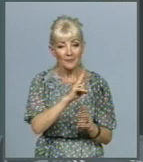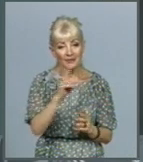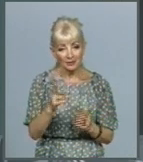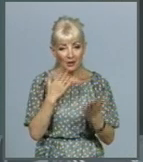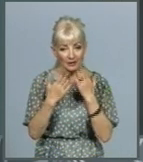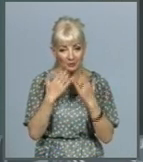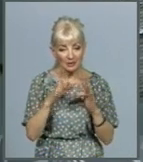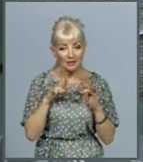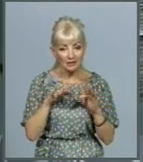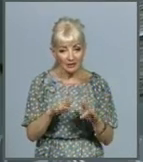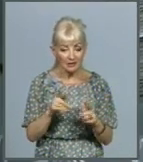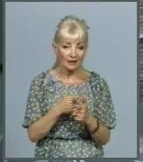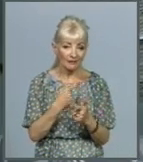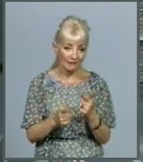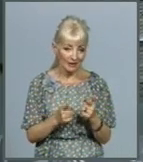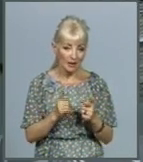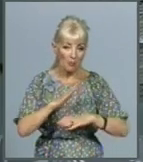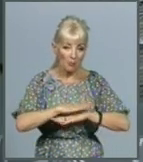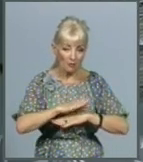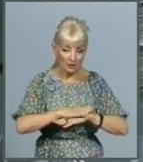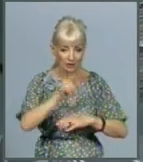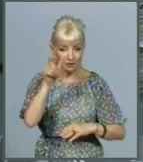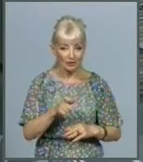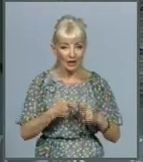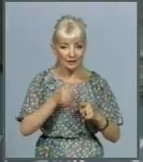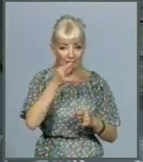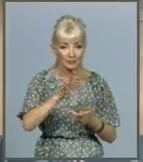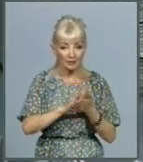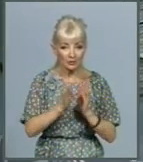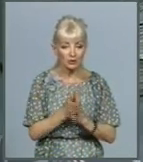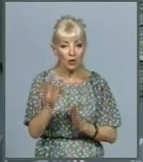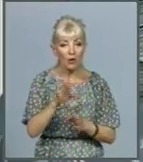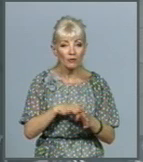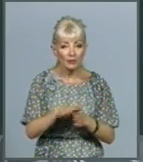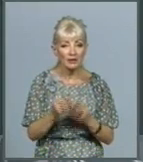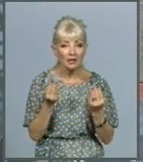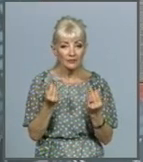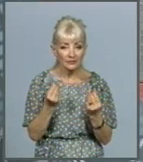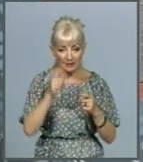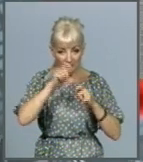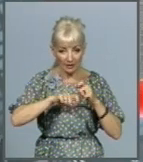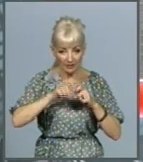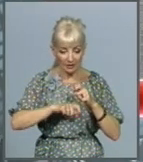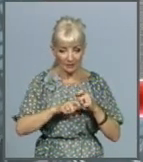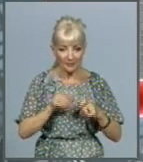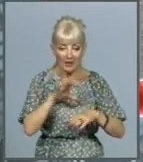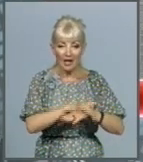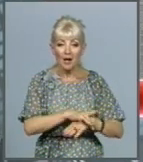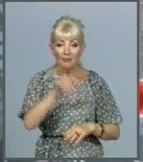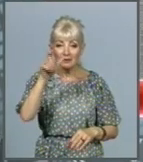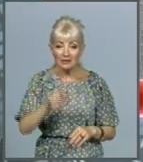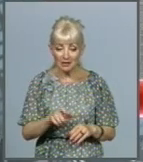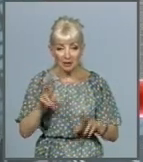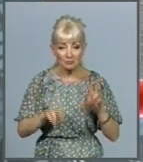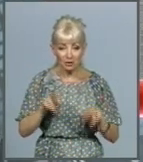чи поведінки клієнта. Про це йдеться у положенні про здійснення фінансового моніторингу. Підозрілим вважається